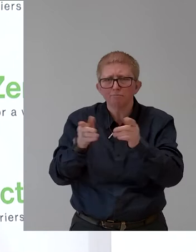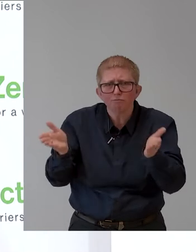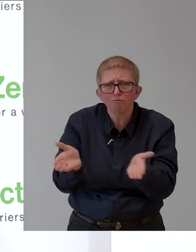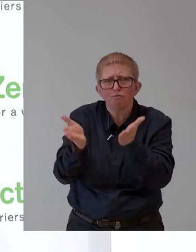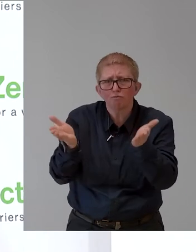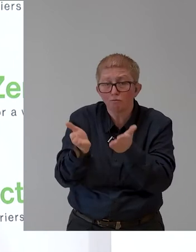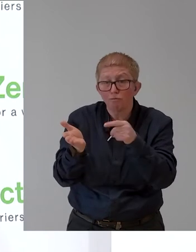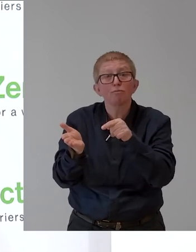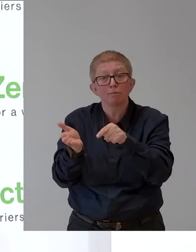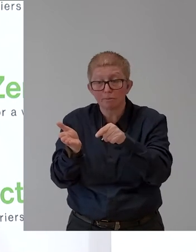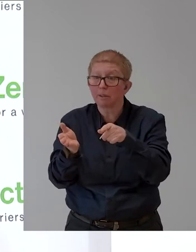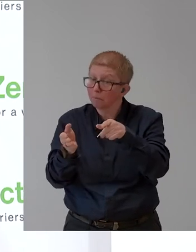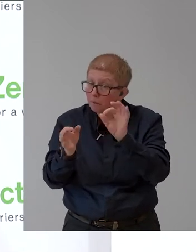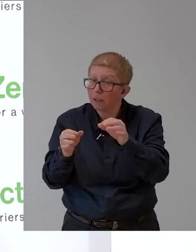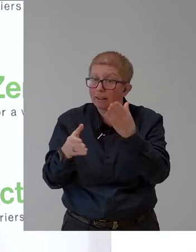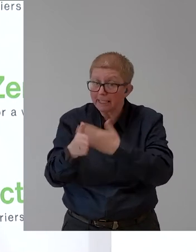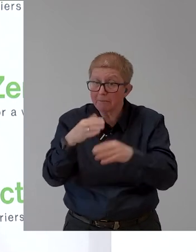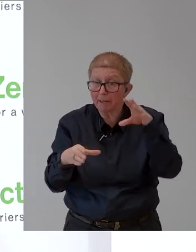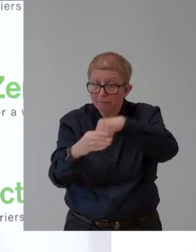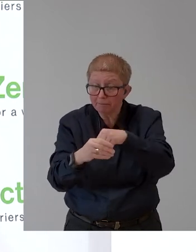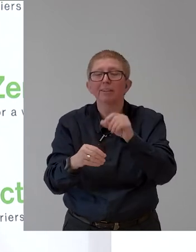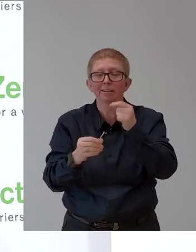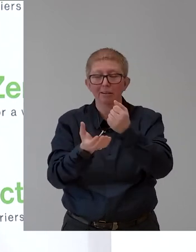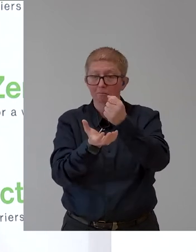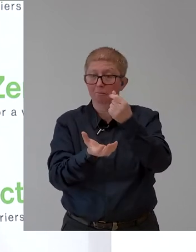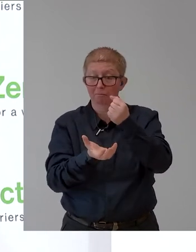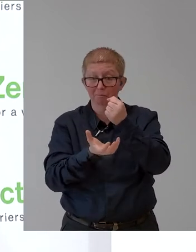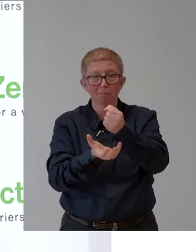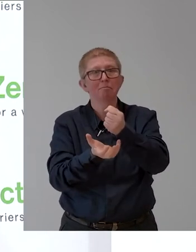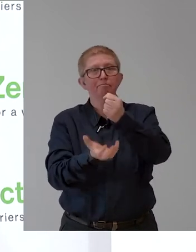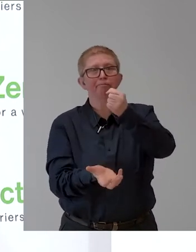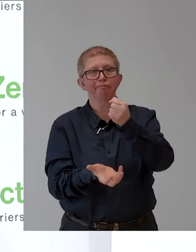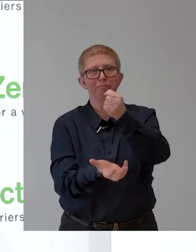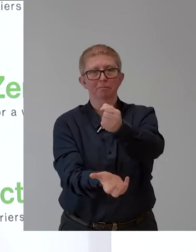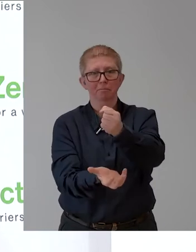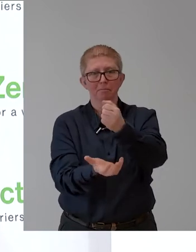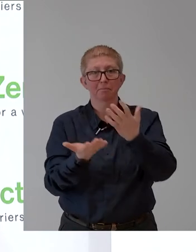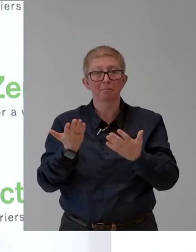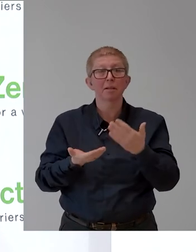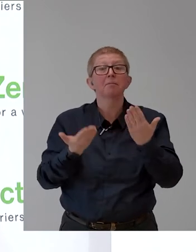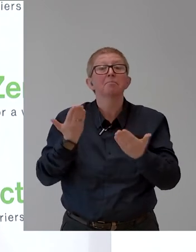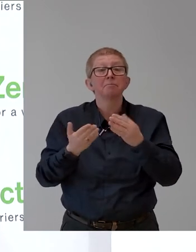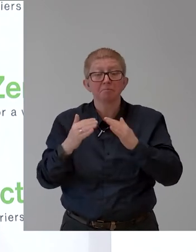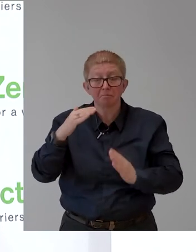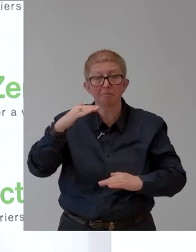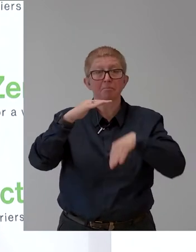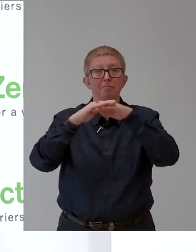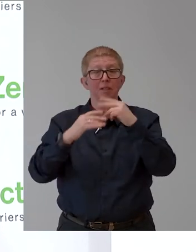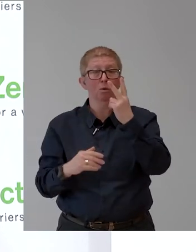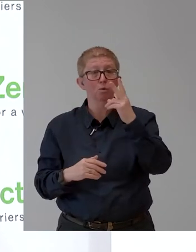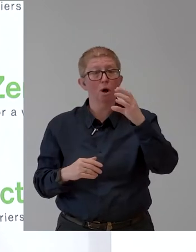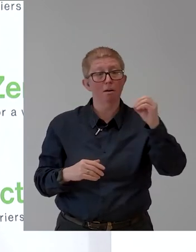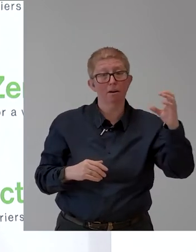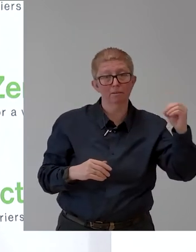20 Millionen mehr ausgegeben als im letzten Jahr bis zu 200 Millionen. Das sind 10 Prozent mehr. Die Lohnkostenzuschüsse werden um